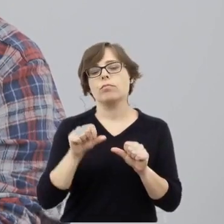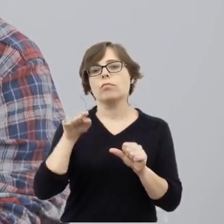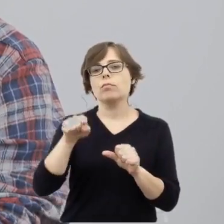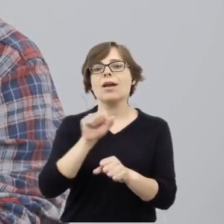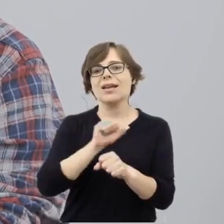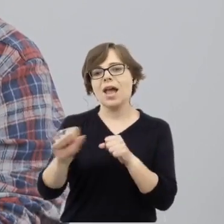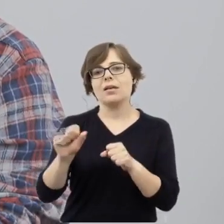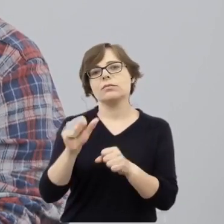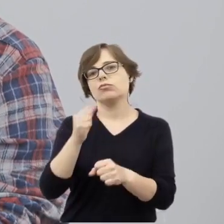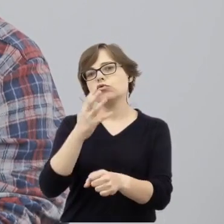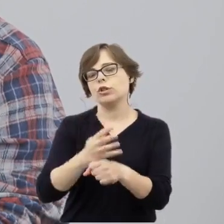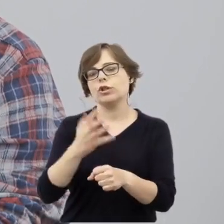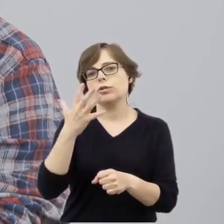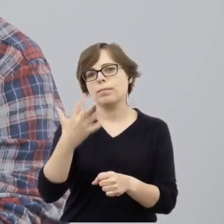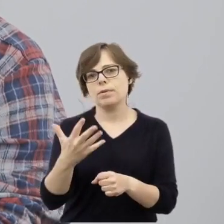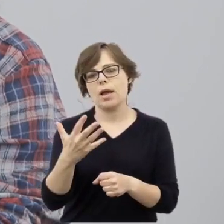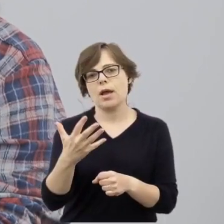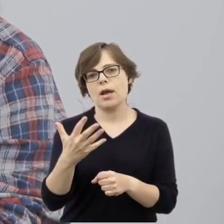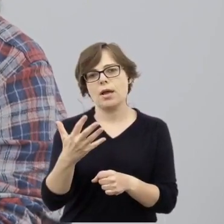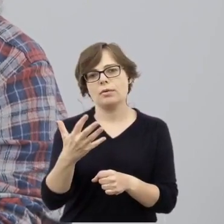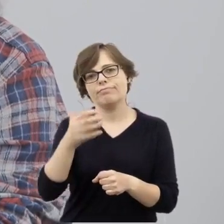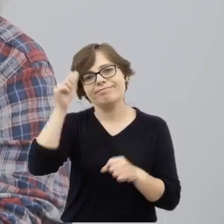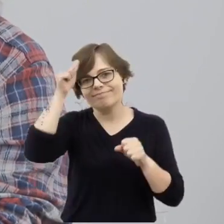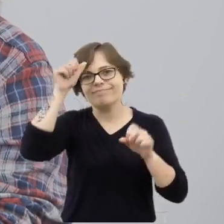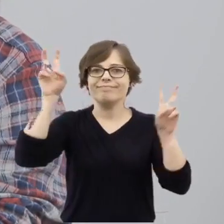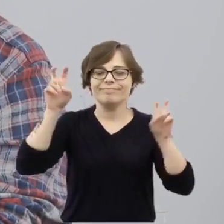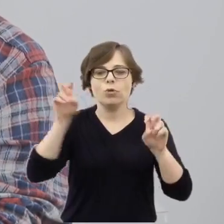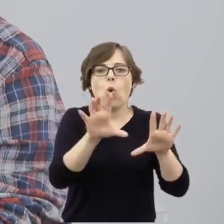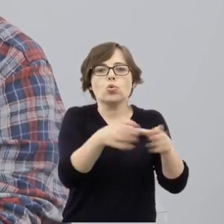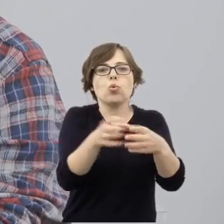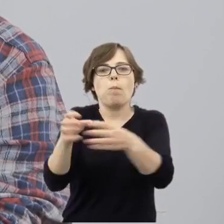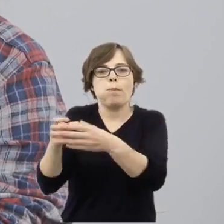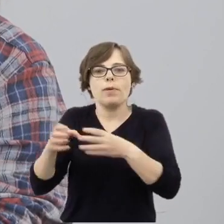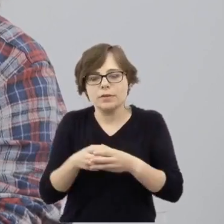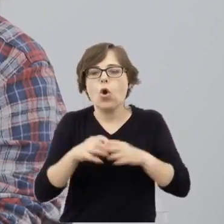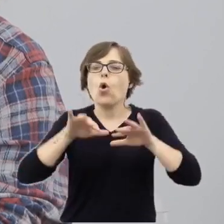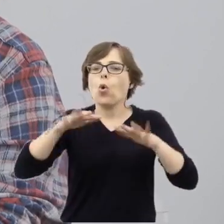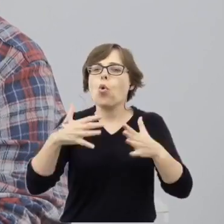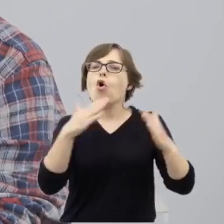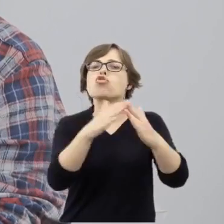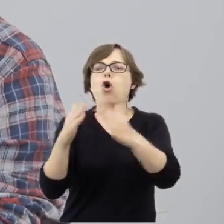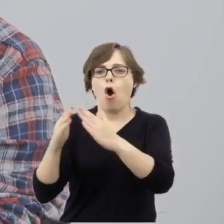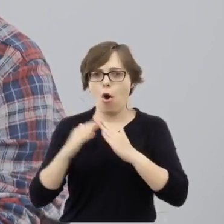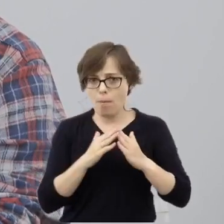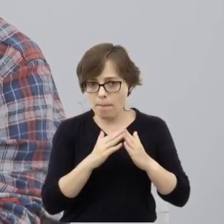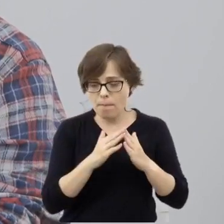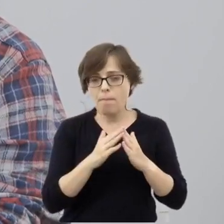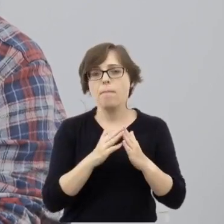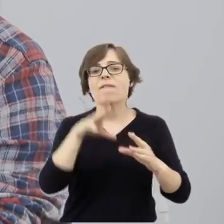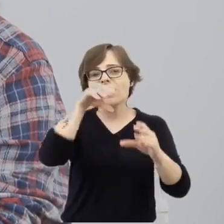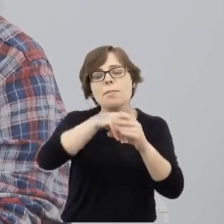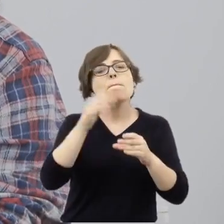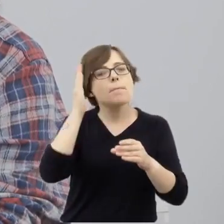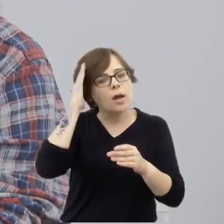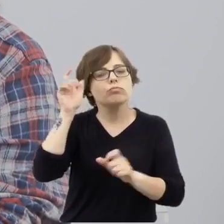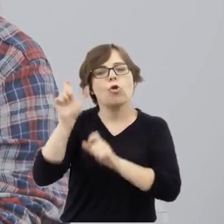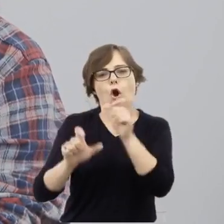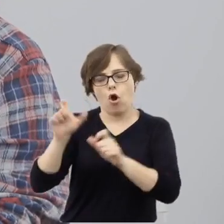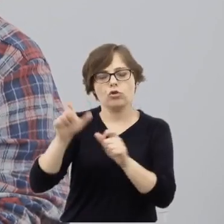45 właśnie tak zwanych skupisk, czyli domów, które były zasiedlone przez ocalałych.